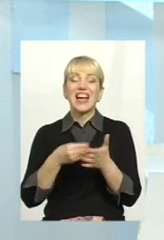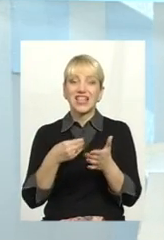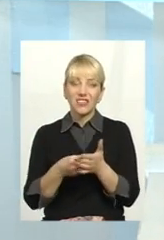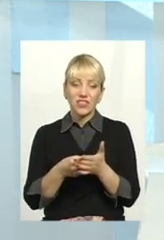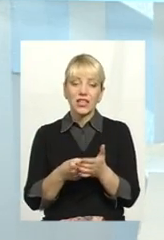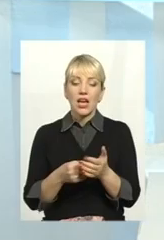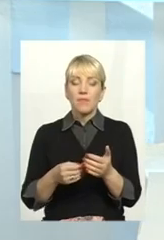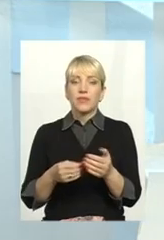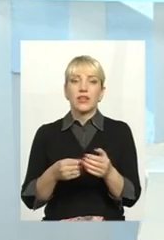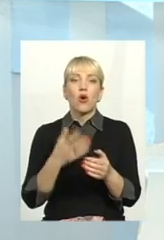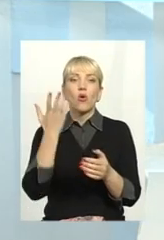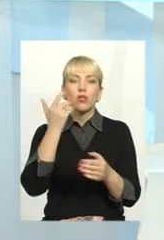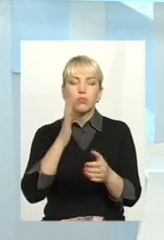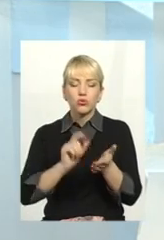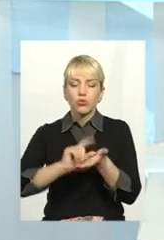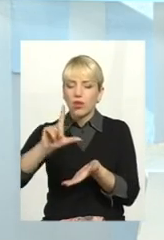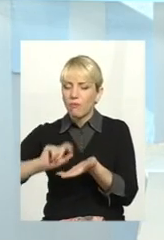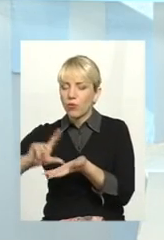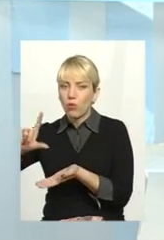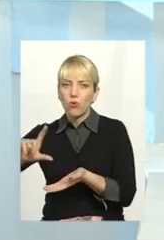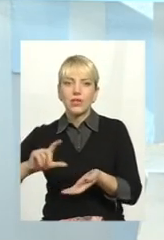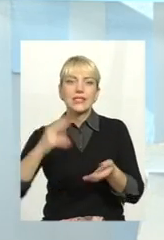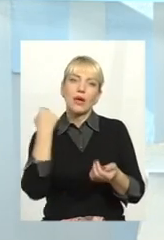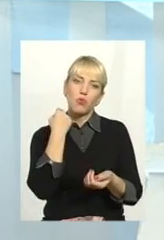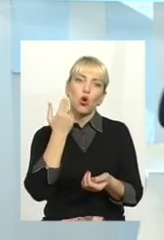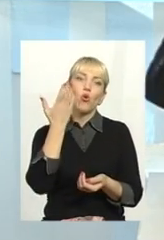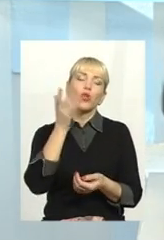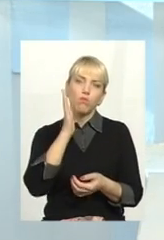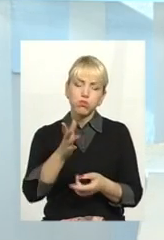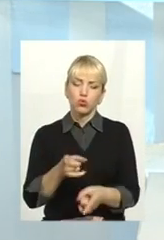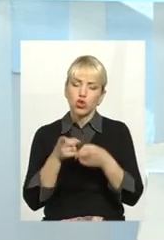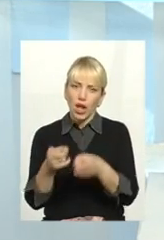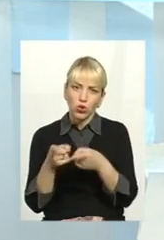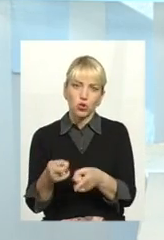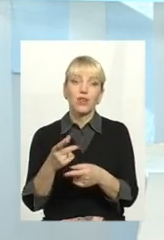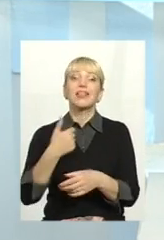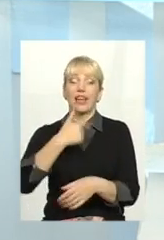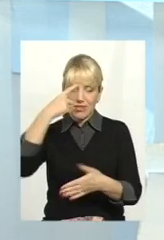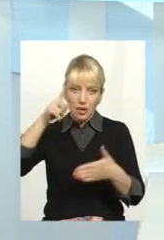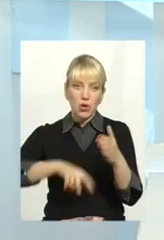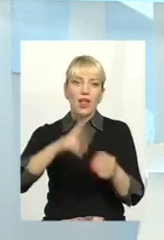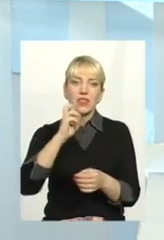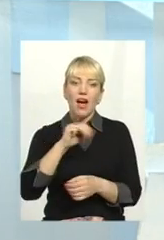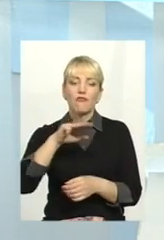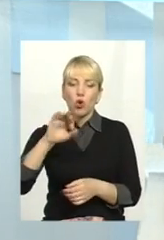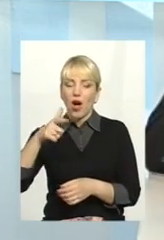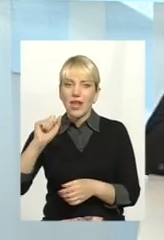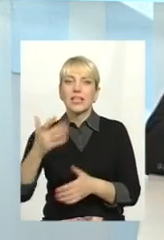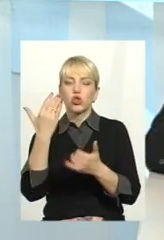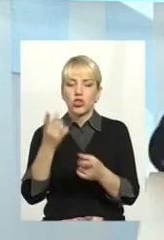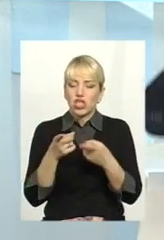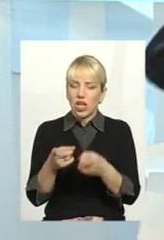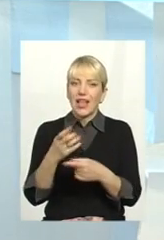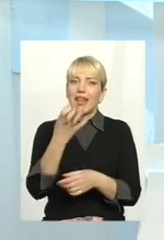накопичуватися борги, коли нас з вами почнуть шантажувати, я вас запевняю, що НАК «Нафтогаз» сьогодні шантажує ваша